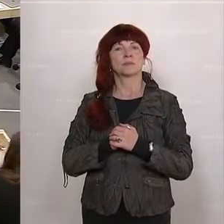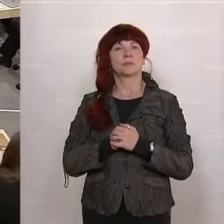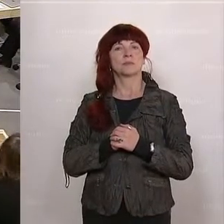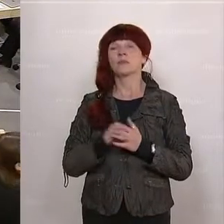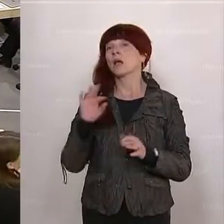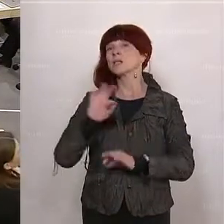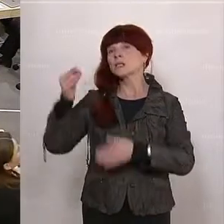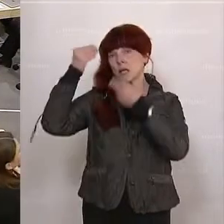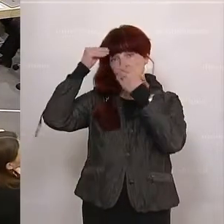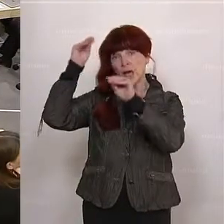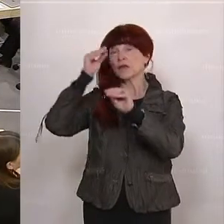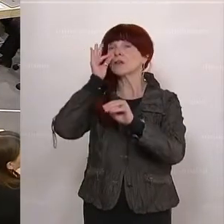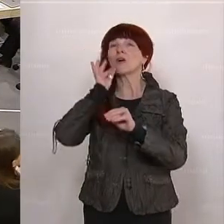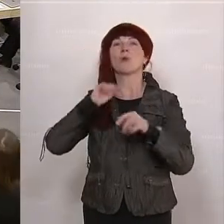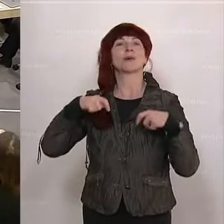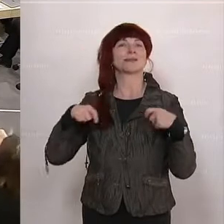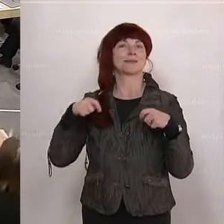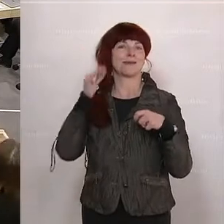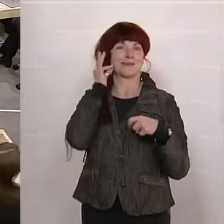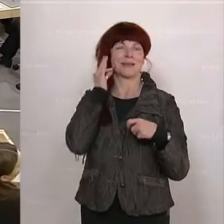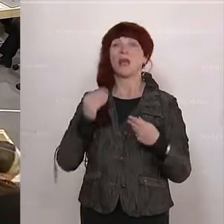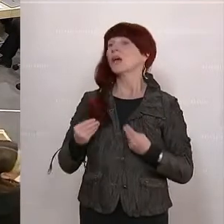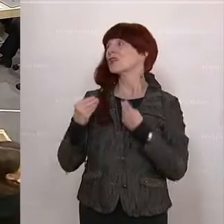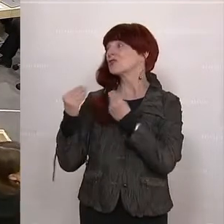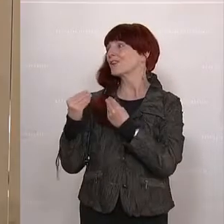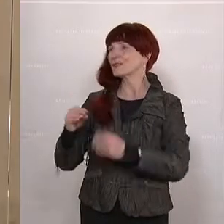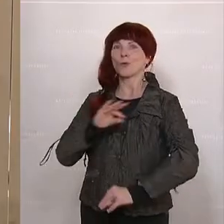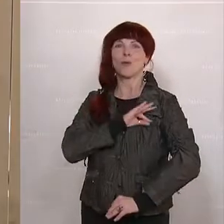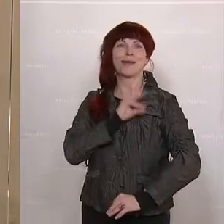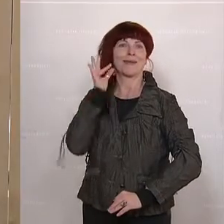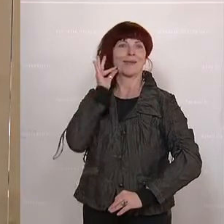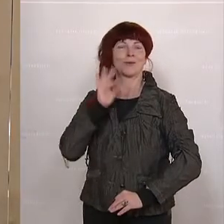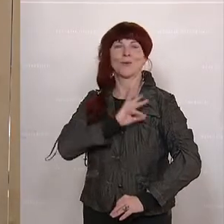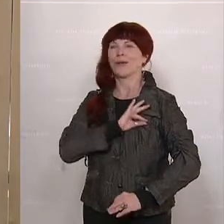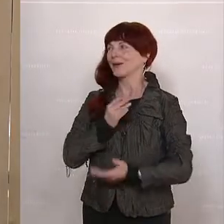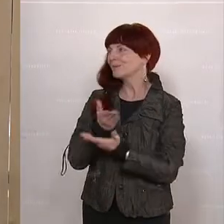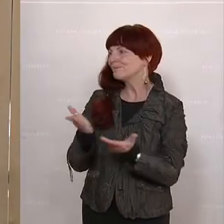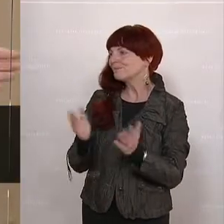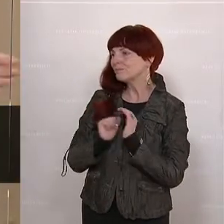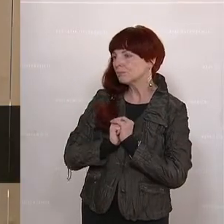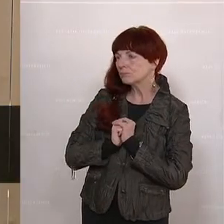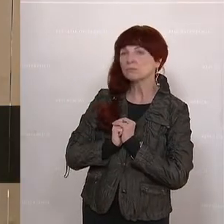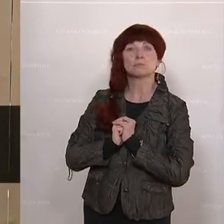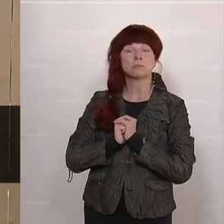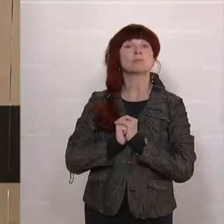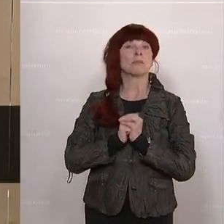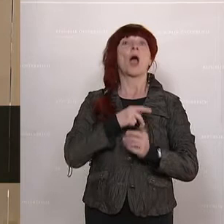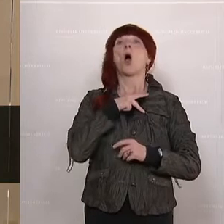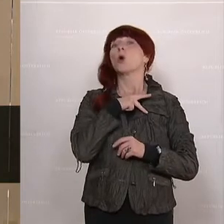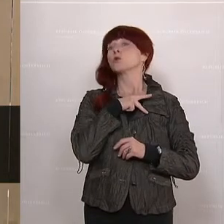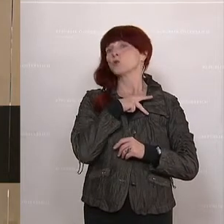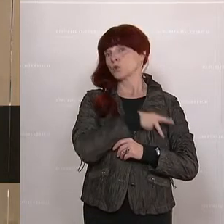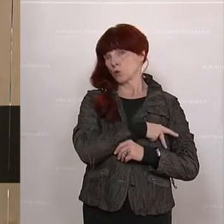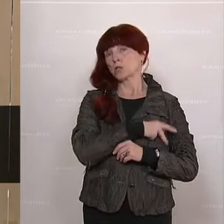Sehr geehrte Frau Präsidentin, geschätzte Kolleginnen und Kollegen. Also ich möchte auch von Seiten der Sozialdemokratie am